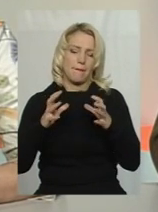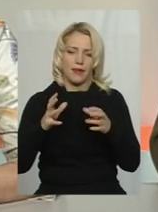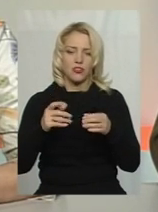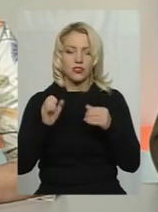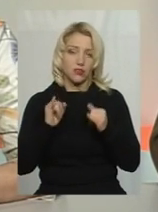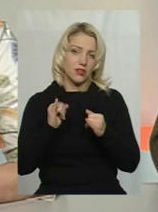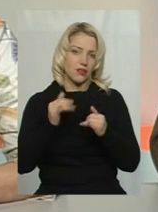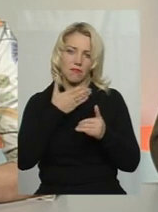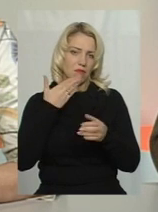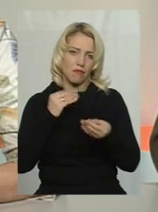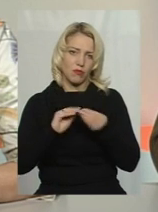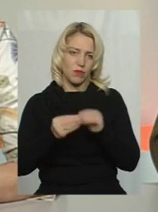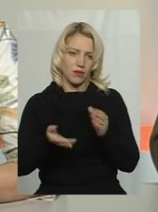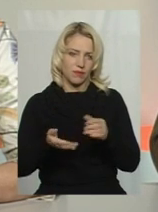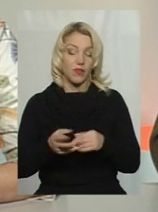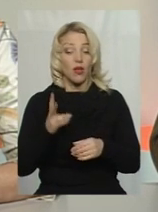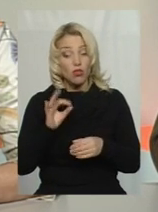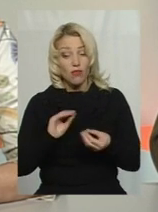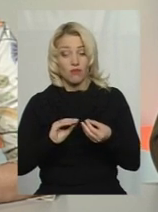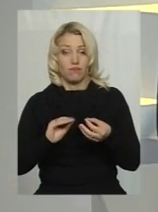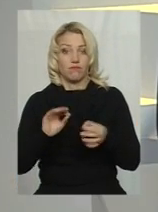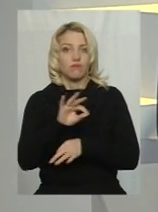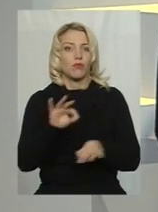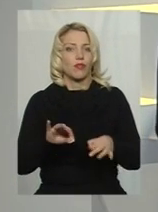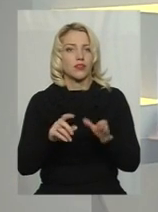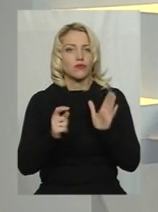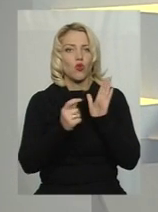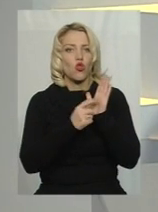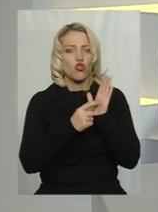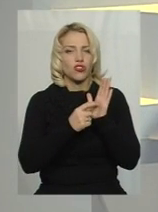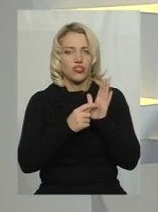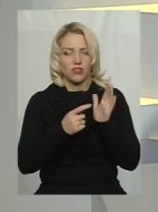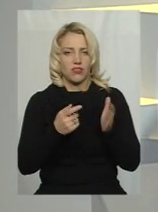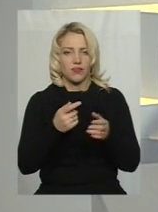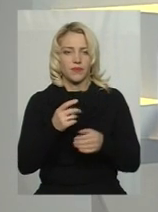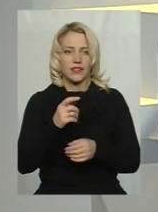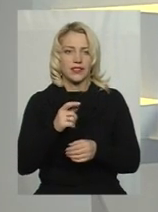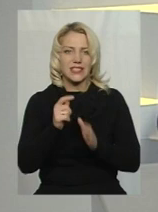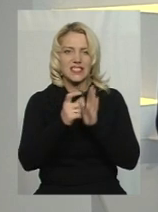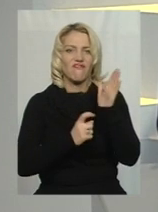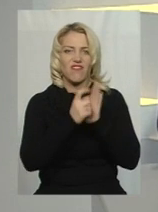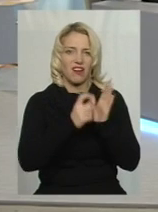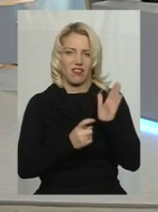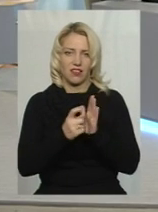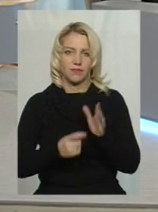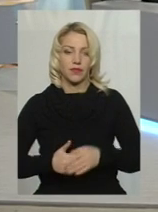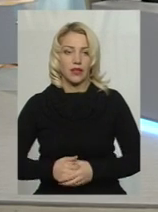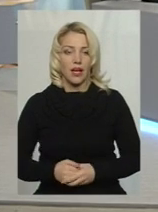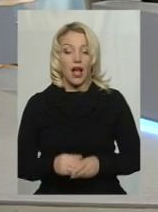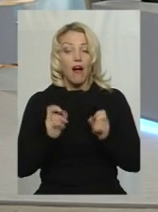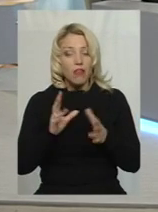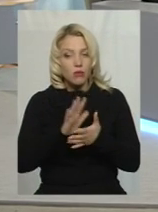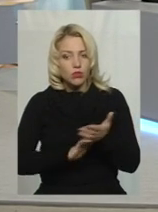немає. Але приєктом передбачено ці сітки. А як же можна, пані Людмило, вплинути, щоб в подальших, наприклад,